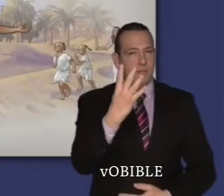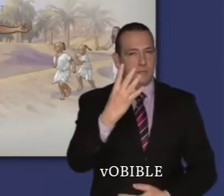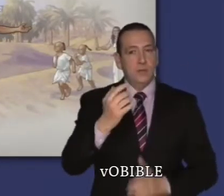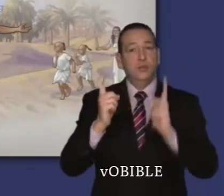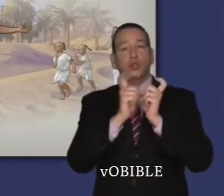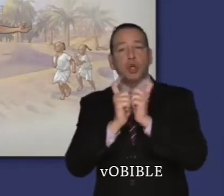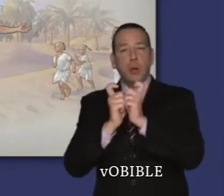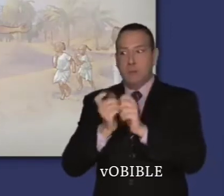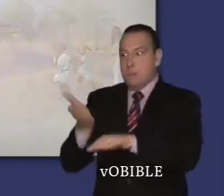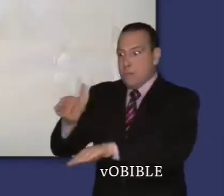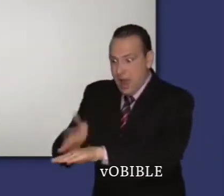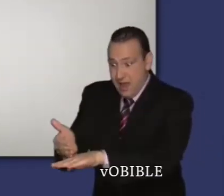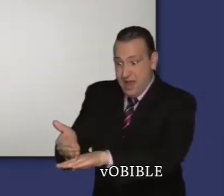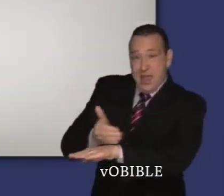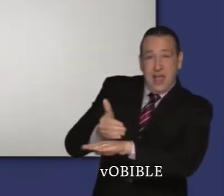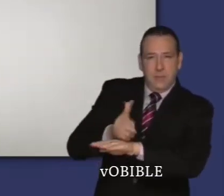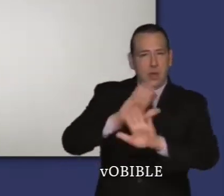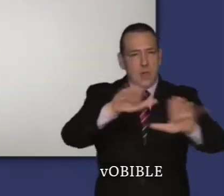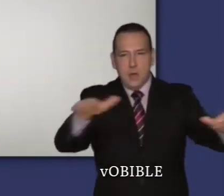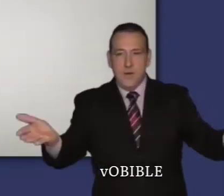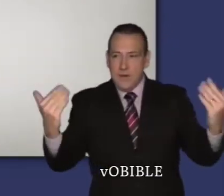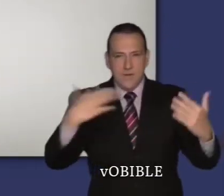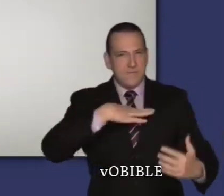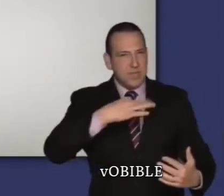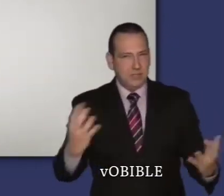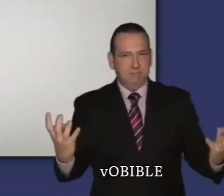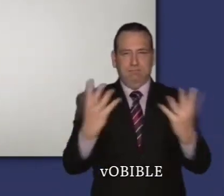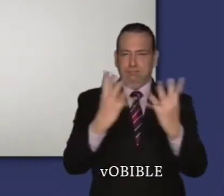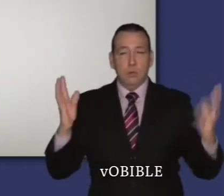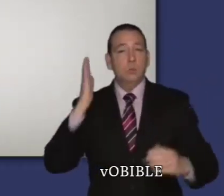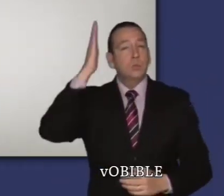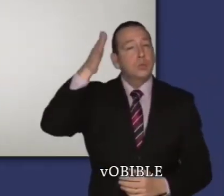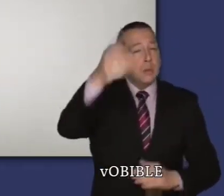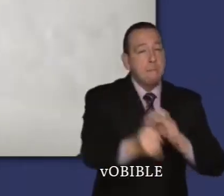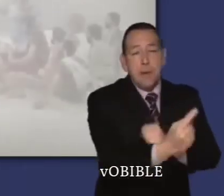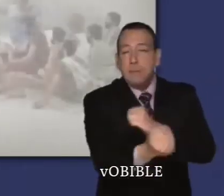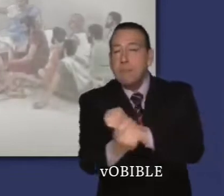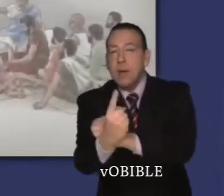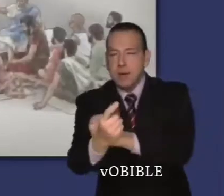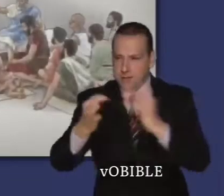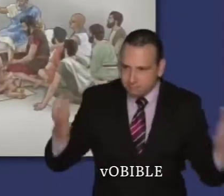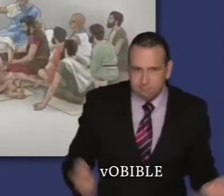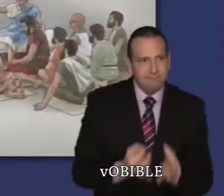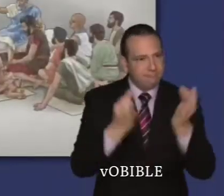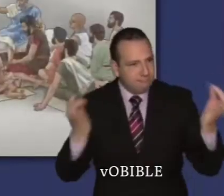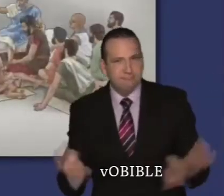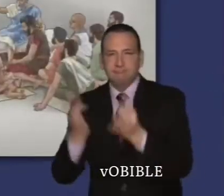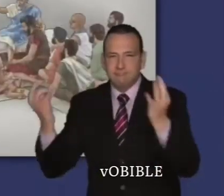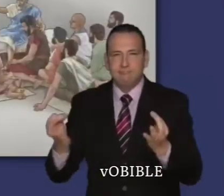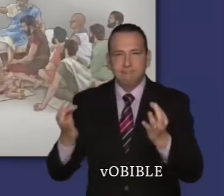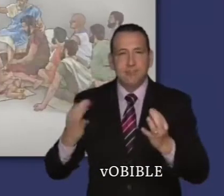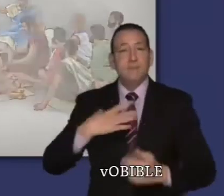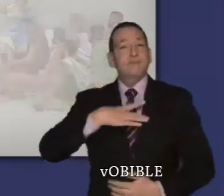ils seront des résidents étrangers. Le chapitre 49 rapporte la prophétie que Jacob prononce sur son lit de mort au sujet de